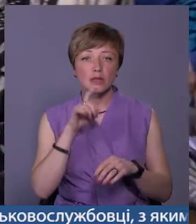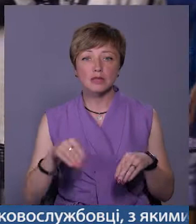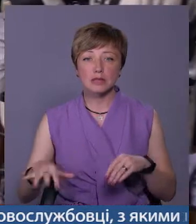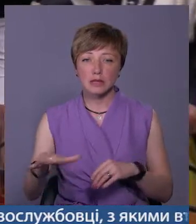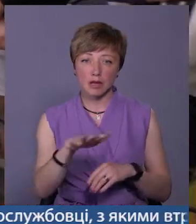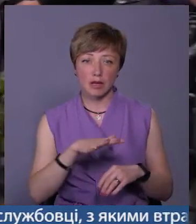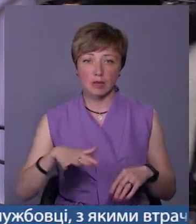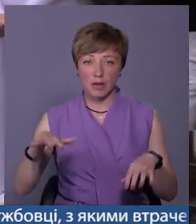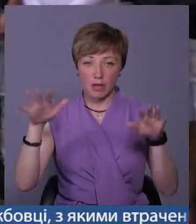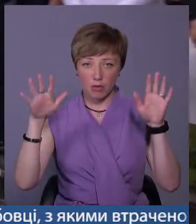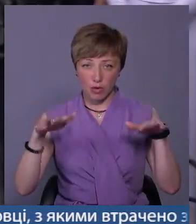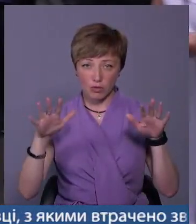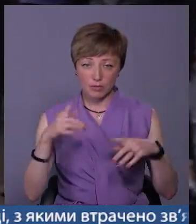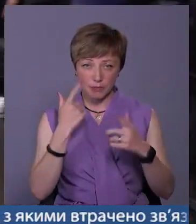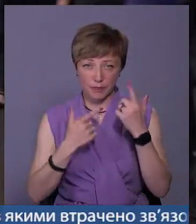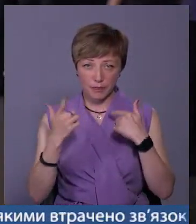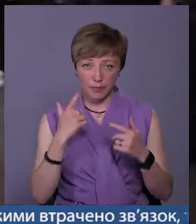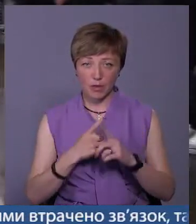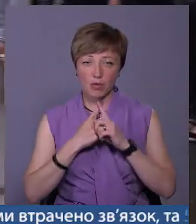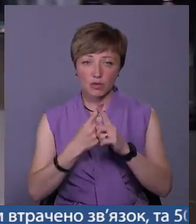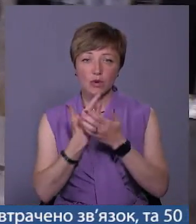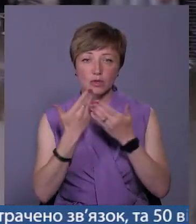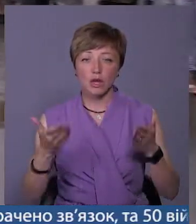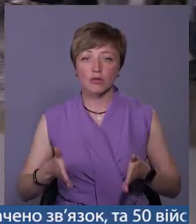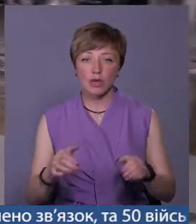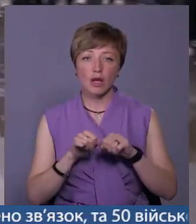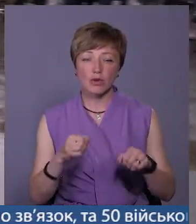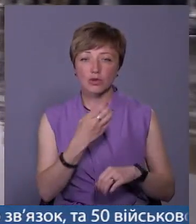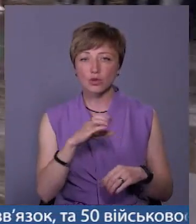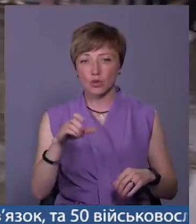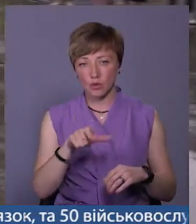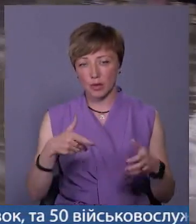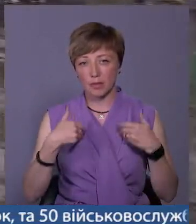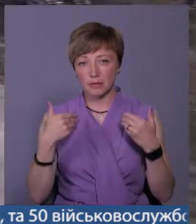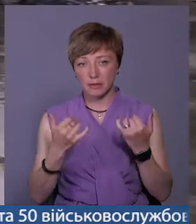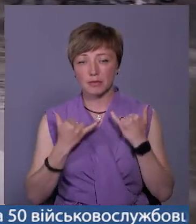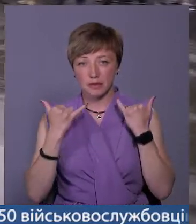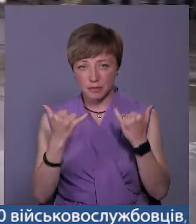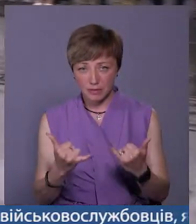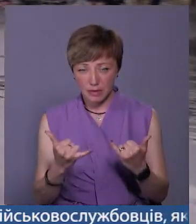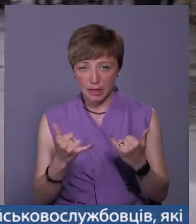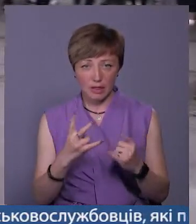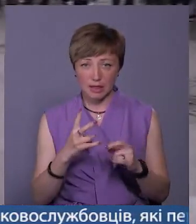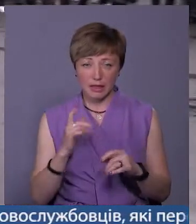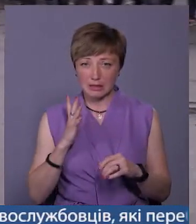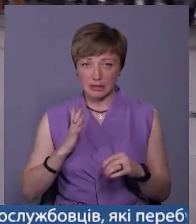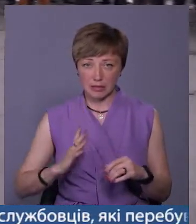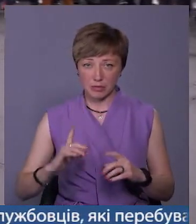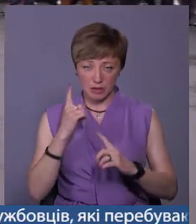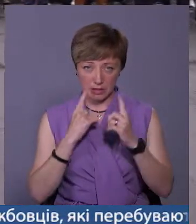небо плакало дощем, проводжаючи в останню путь героя. Сотні хмельничан прийшли віддати шану Дмитру і не стримували сліз.